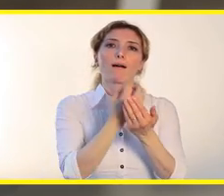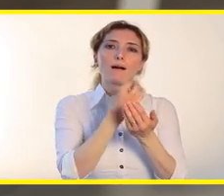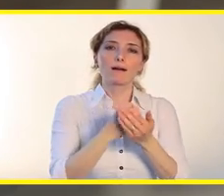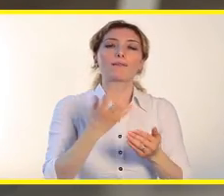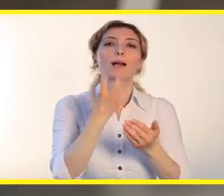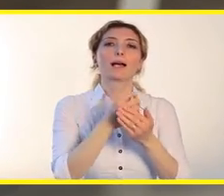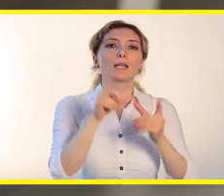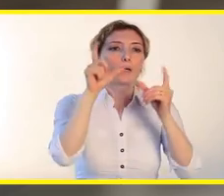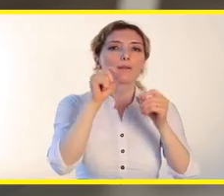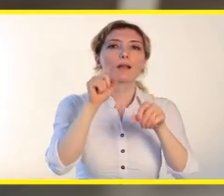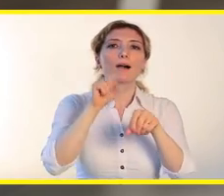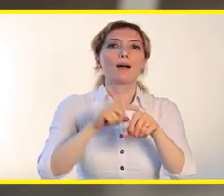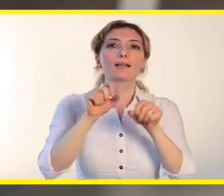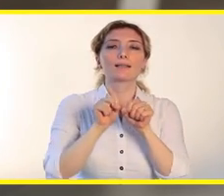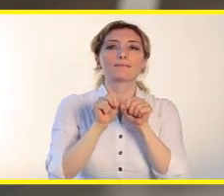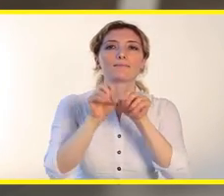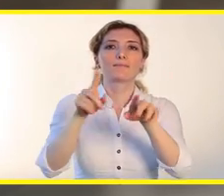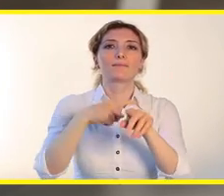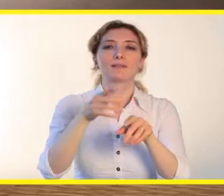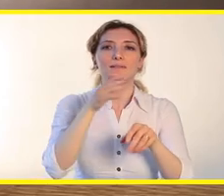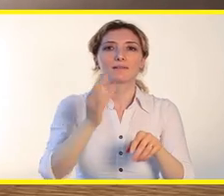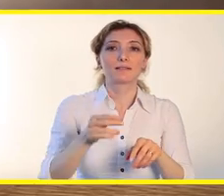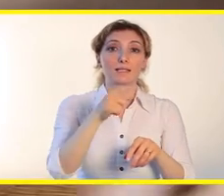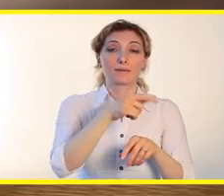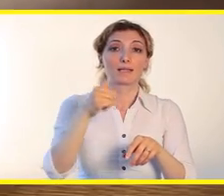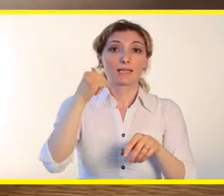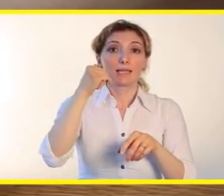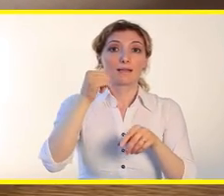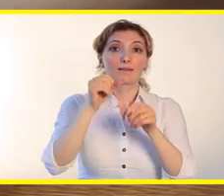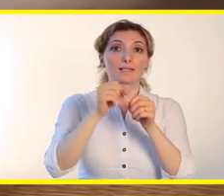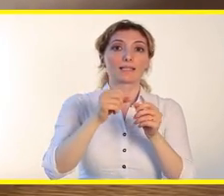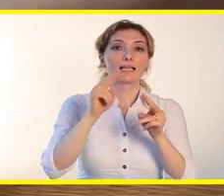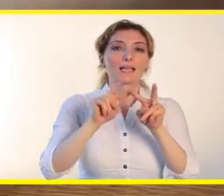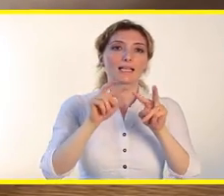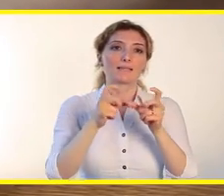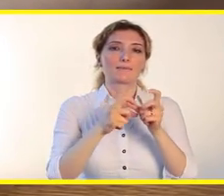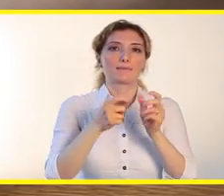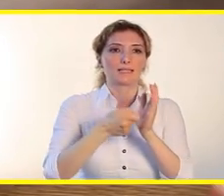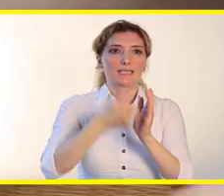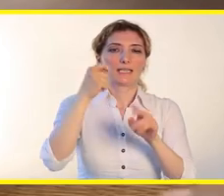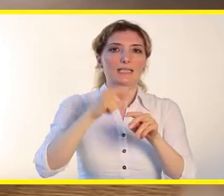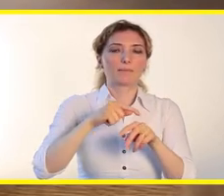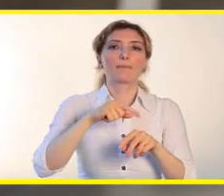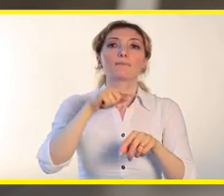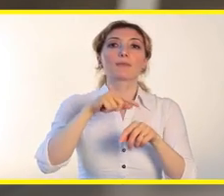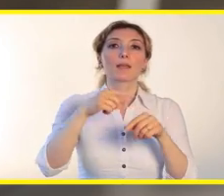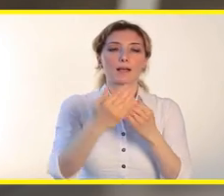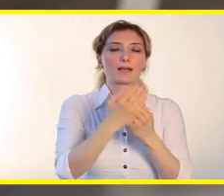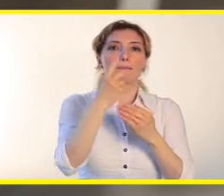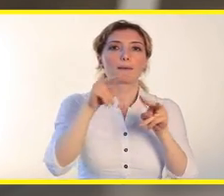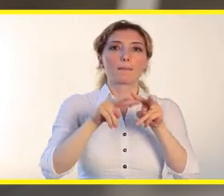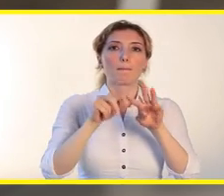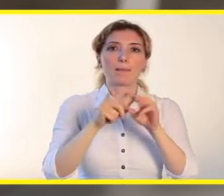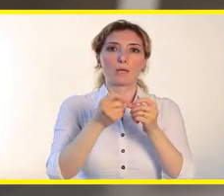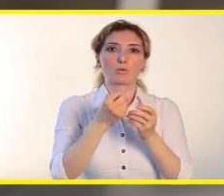ve kaydettiğiniz görüntüyü anında paylaşabilirsiniz. S-Pen'i telefondan çıkardığınız zaman karşınıza bir menü geliyor. Çıkan menü